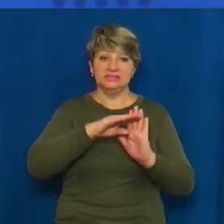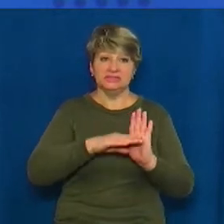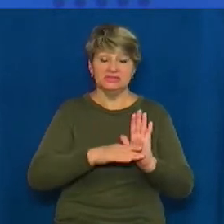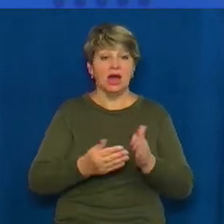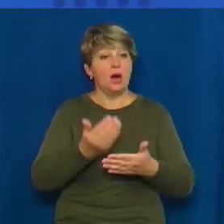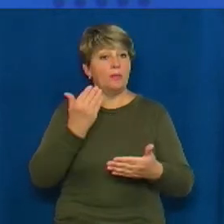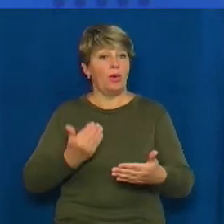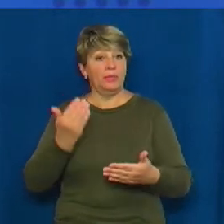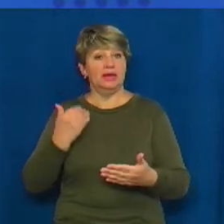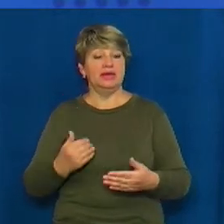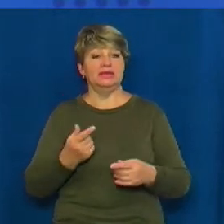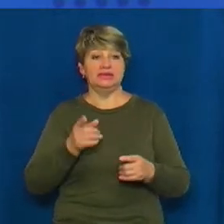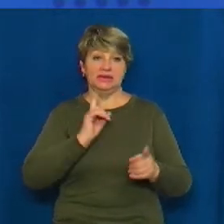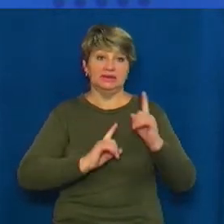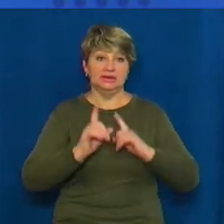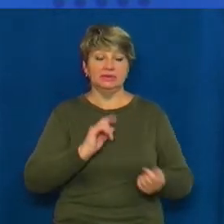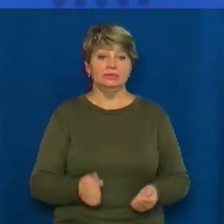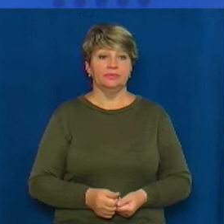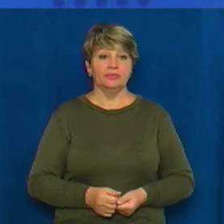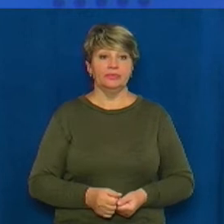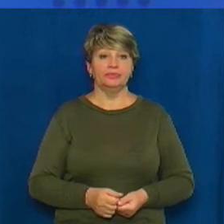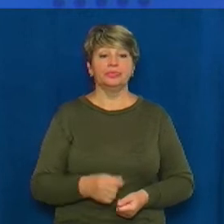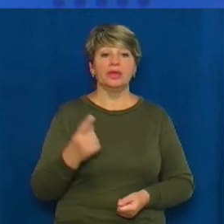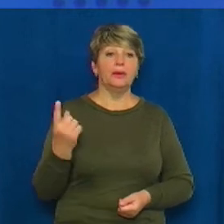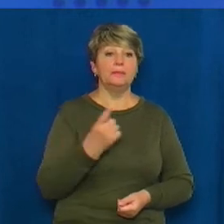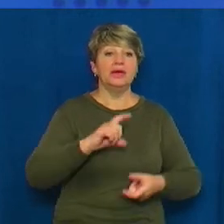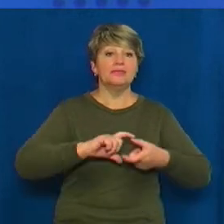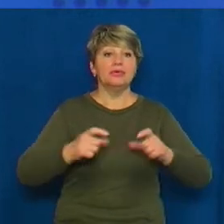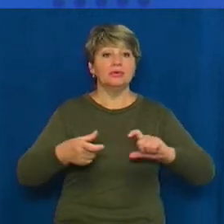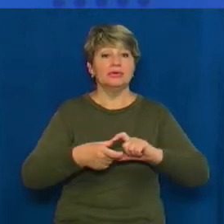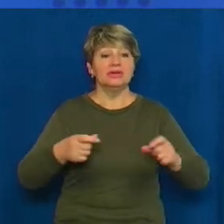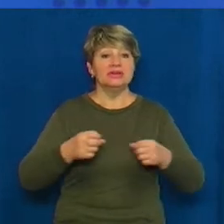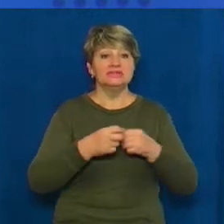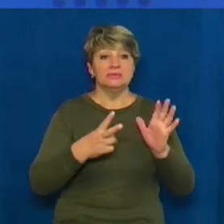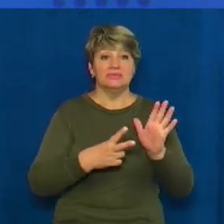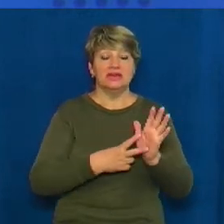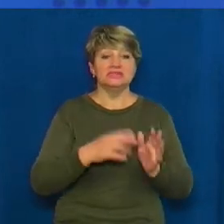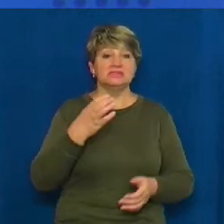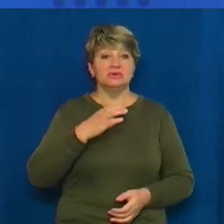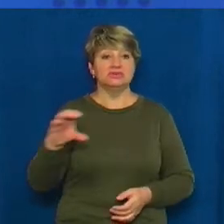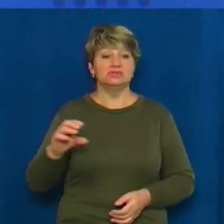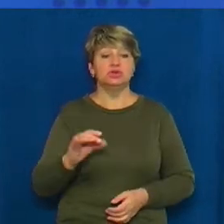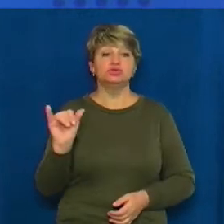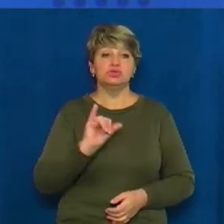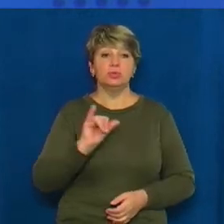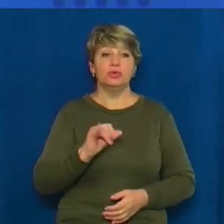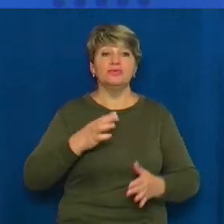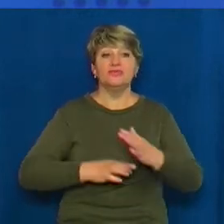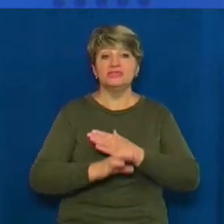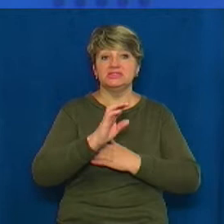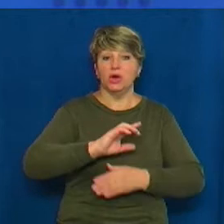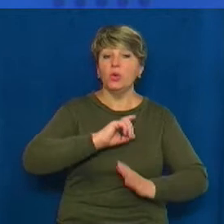міської ради. Перевісну кладку 17-го століття Суботівської і Лінської церкви вдалося дослідити